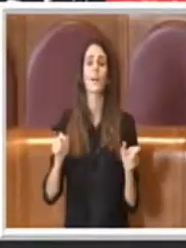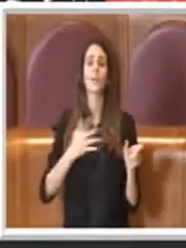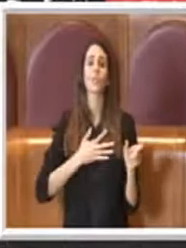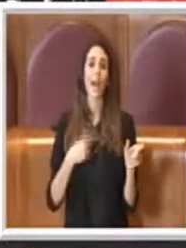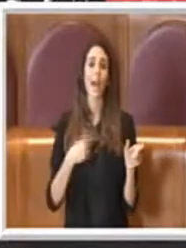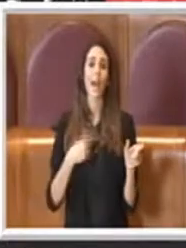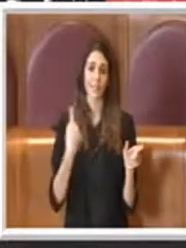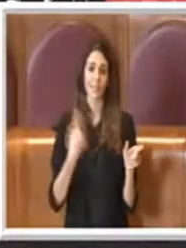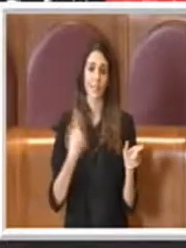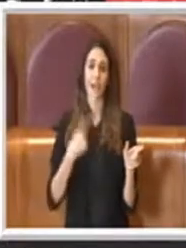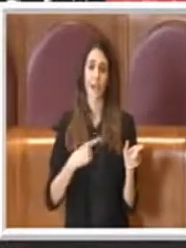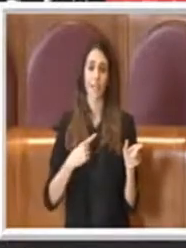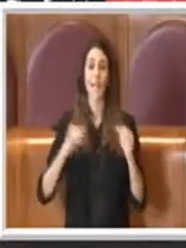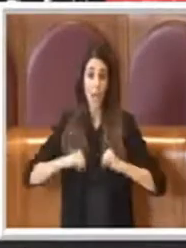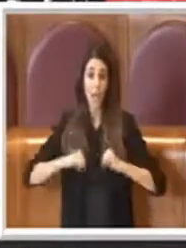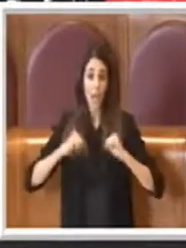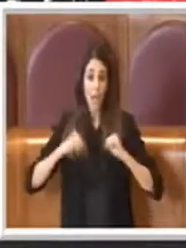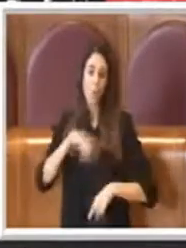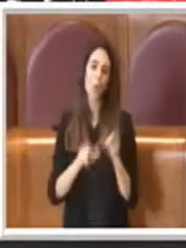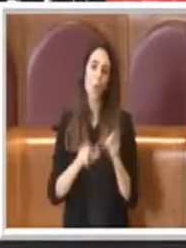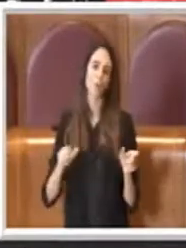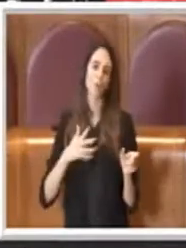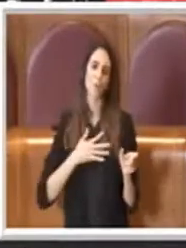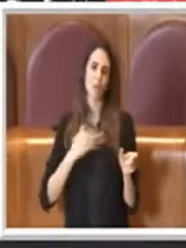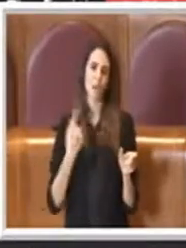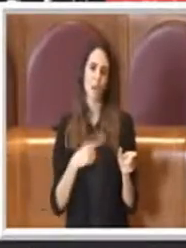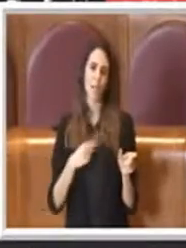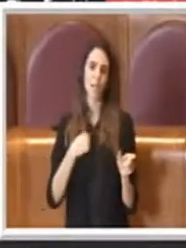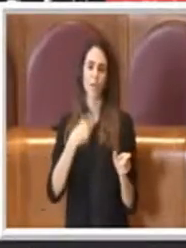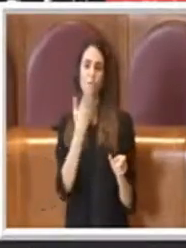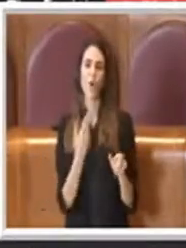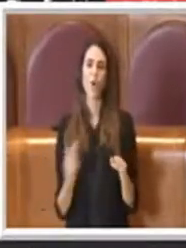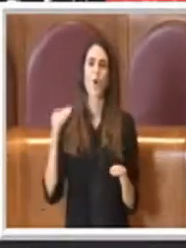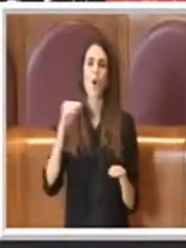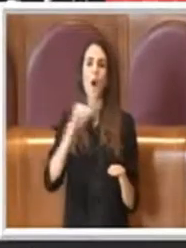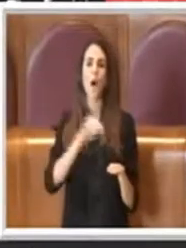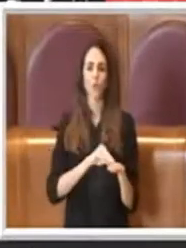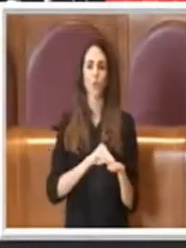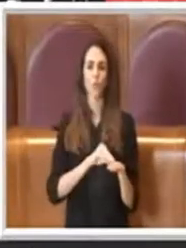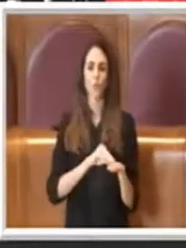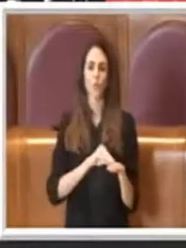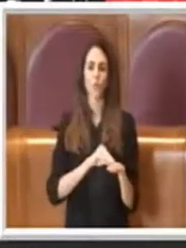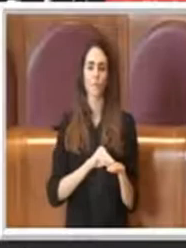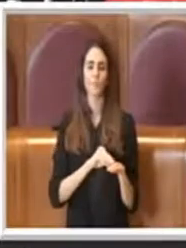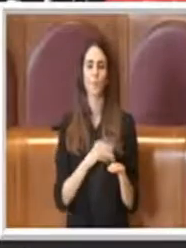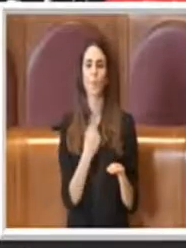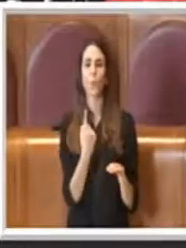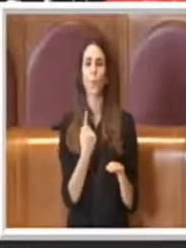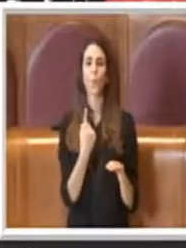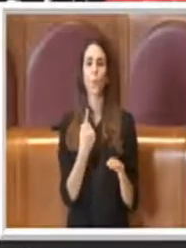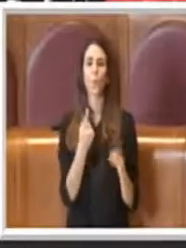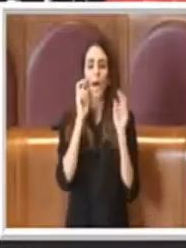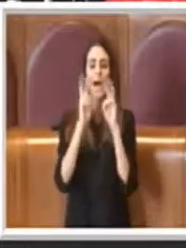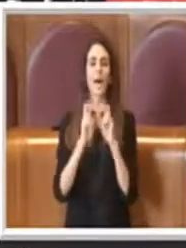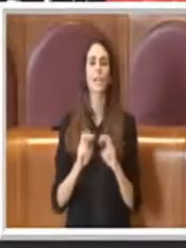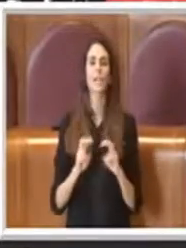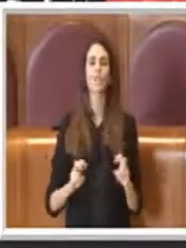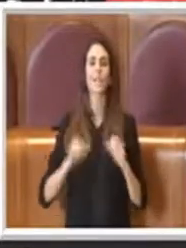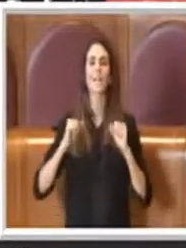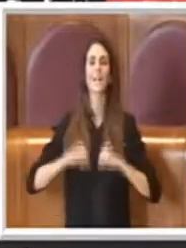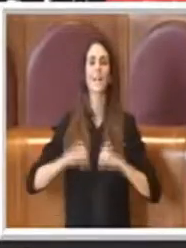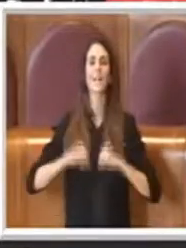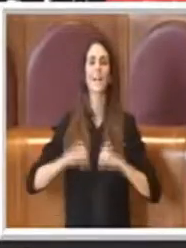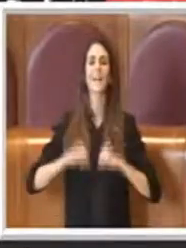della vita degli anziani. E appunto per raggiungere questa ricerca del benessere della vita degli